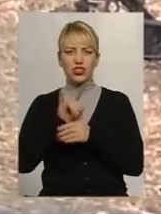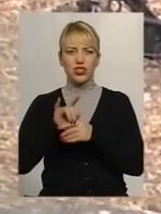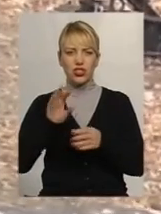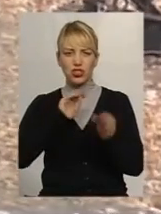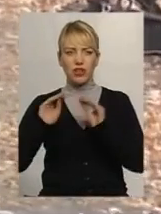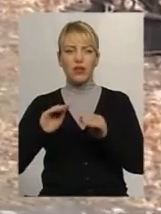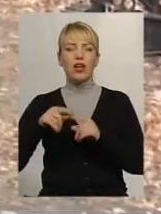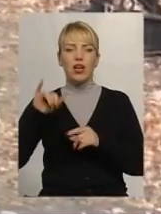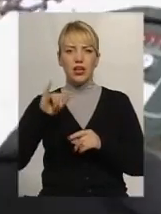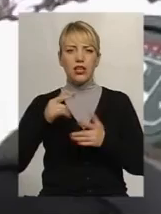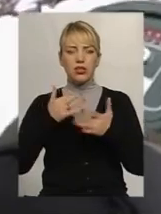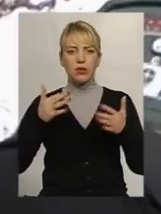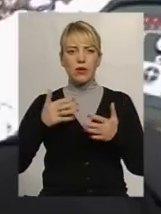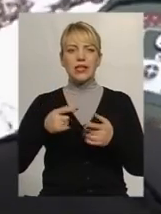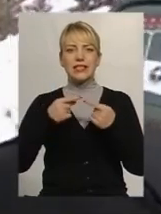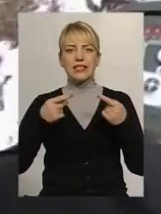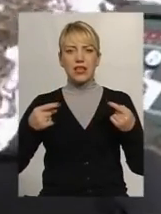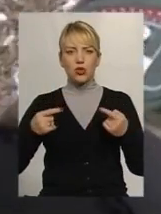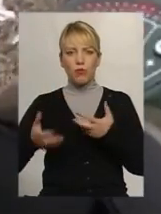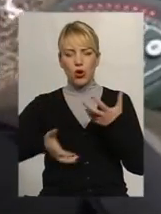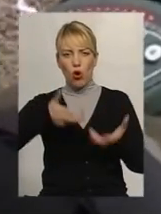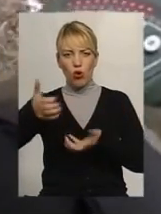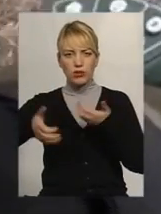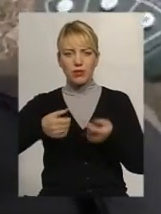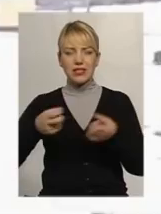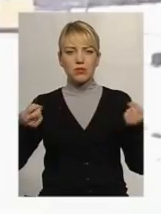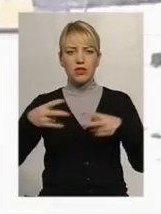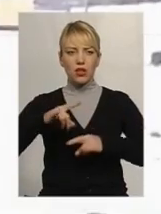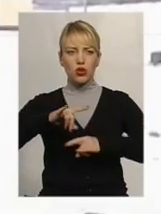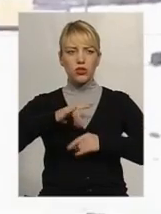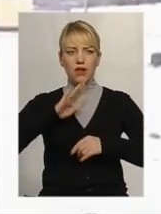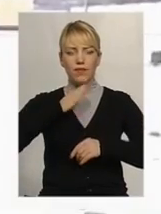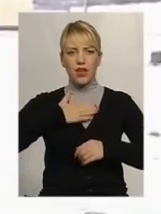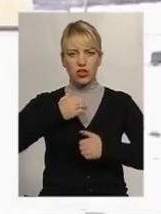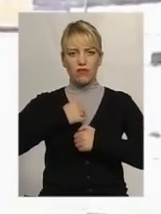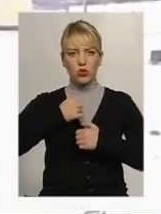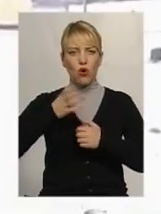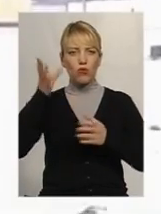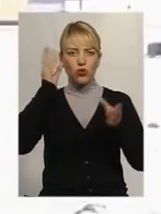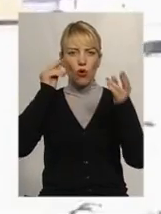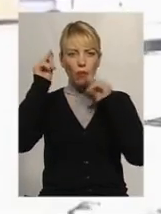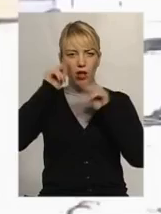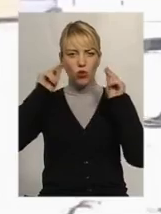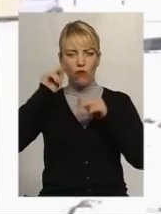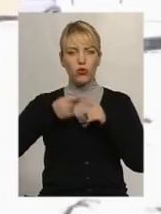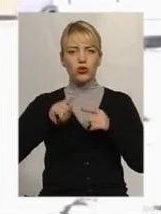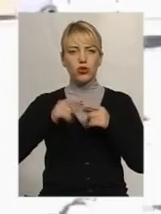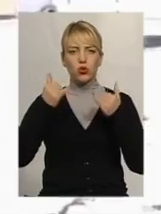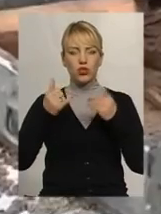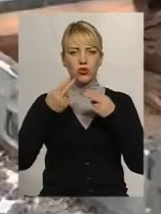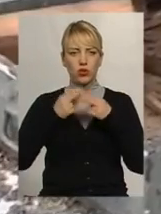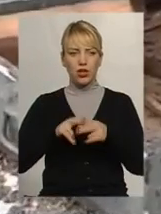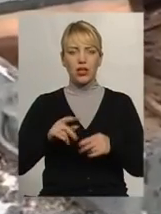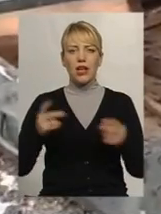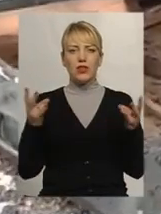засобів розмінування. У спеціальних захисних костюмах наші військові опановують сучасну техніку, необхідним для навчань обладнанням та амуніцією.